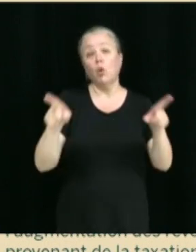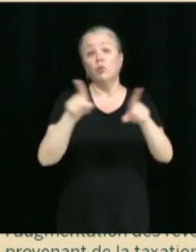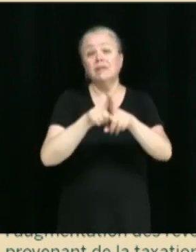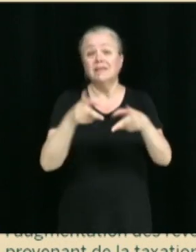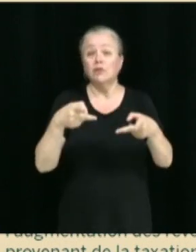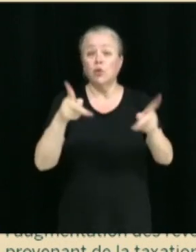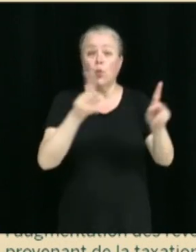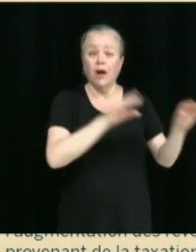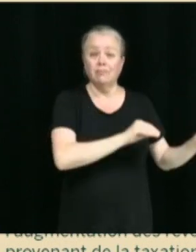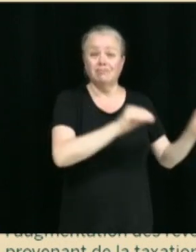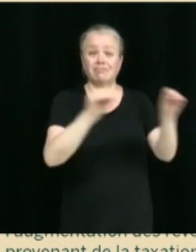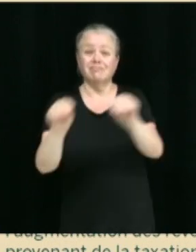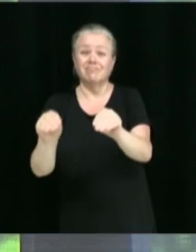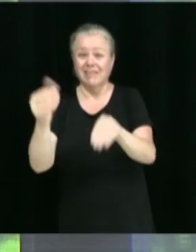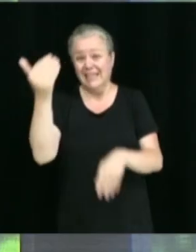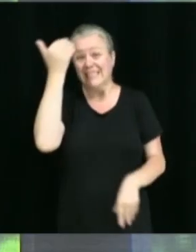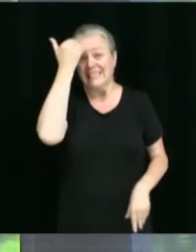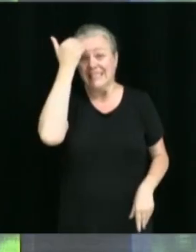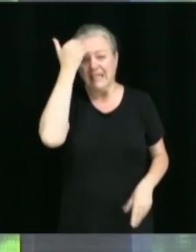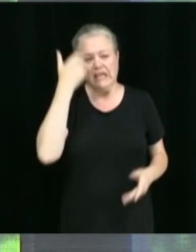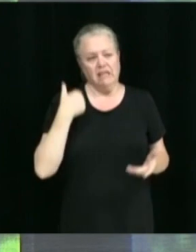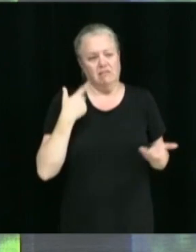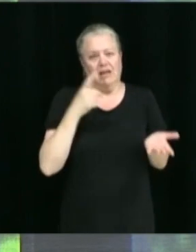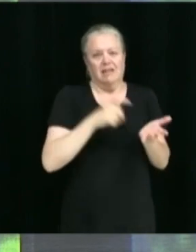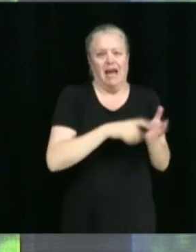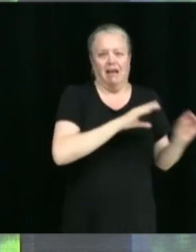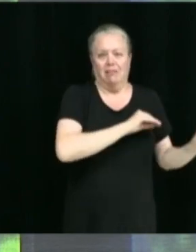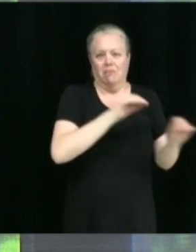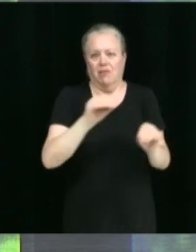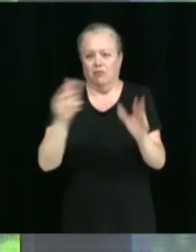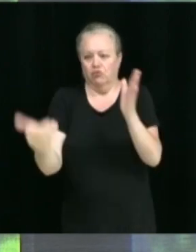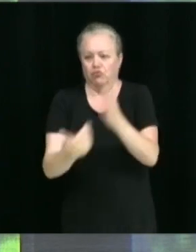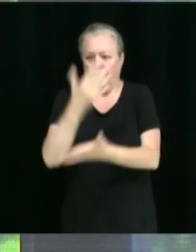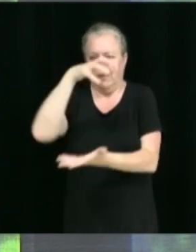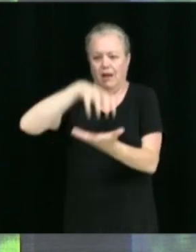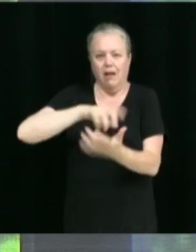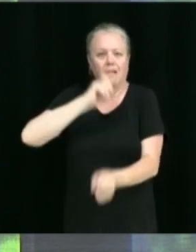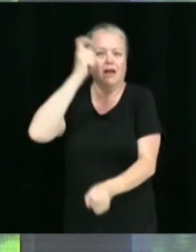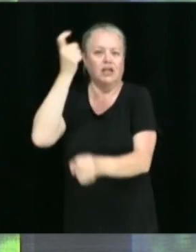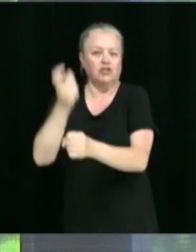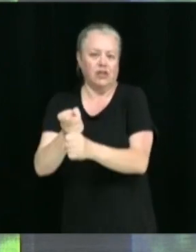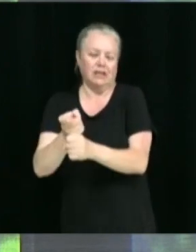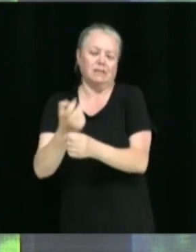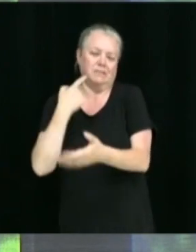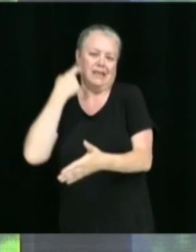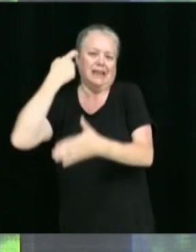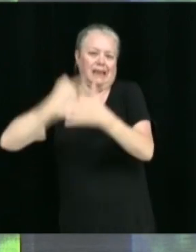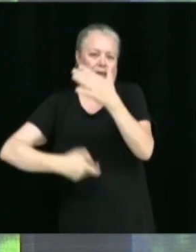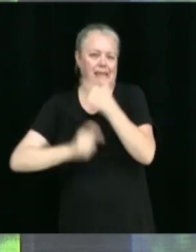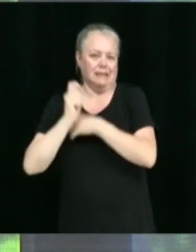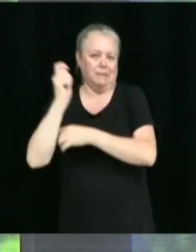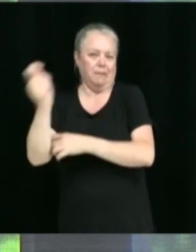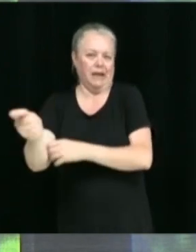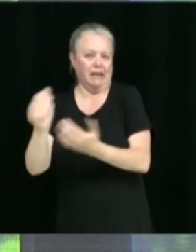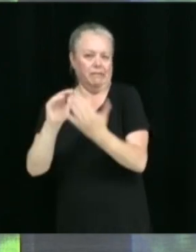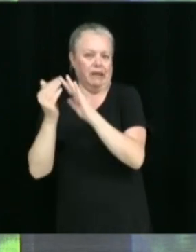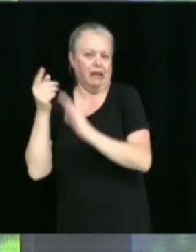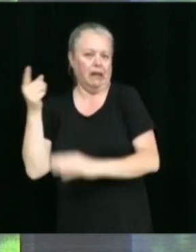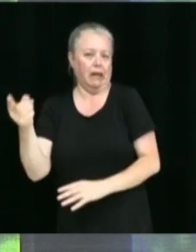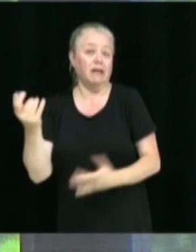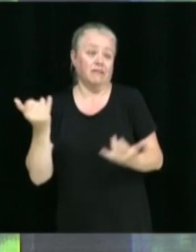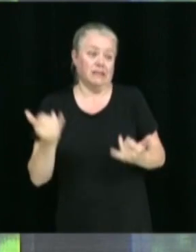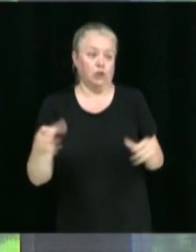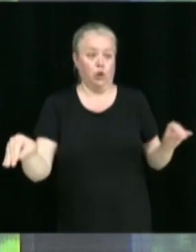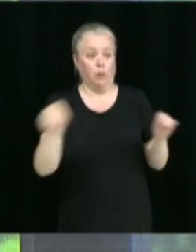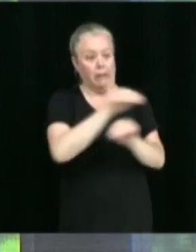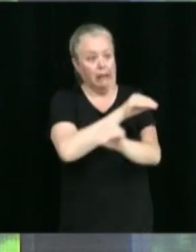le marché est assez actif, il y a plusieurs transactions qui amènent son lot de revenus pour la municipalité et donc qui nous permettent de continuer nos